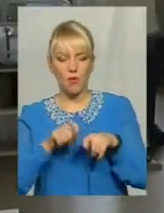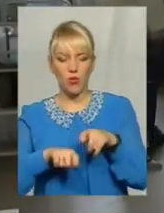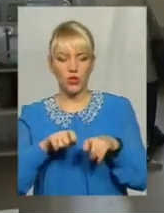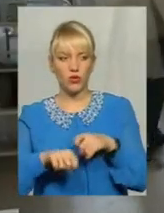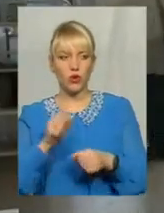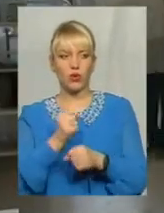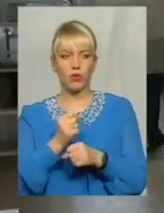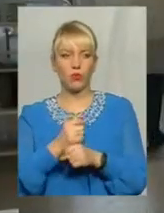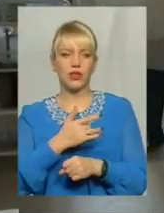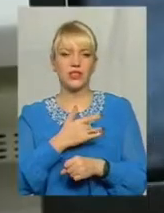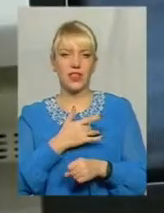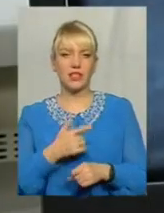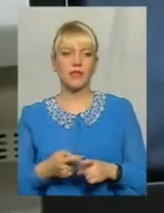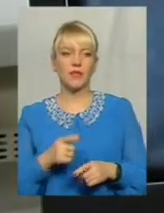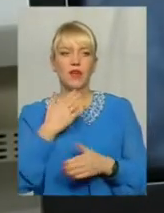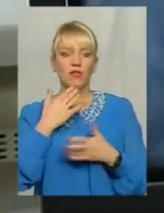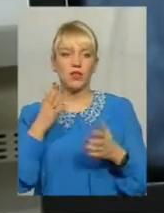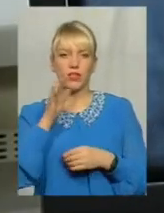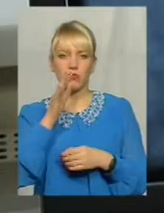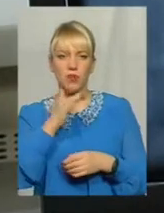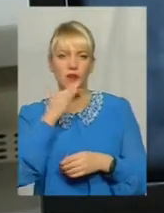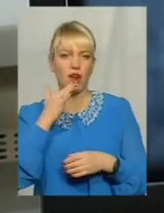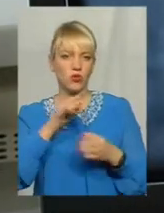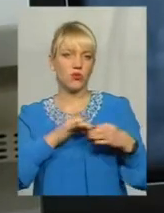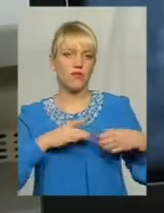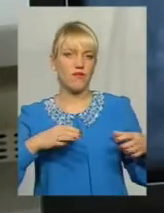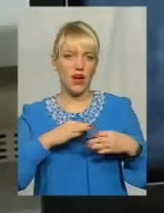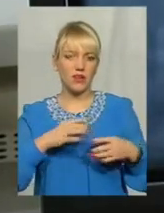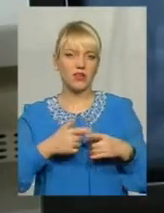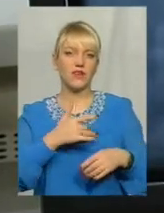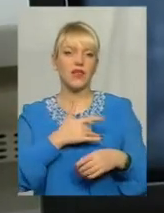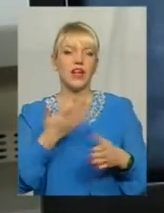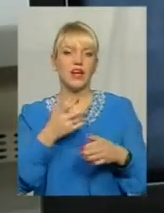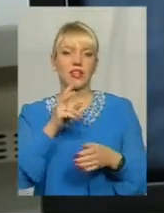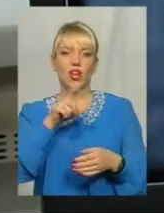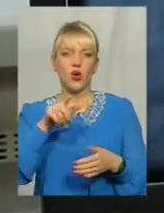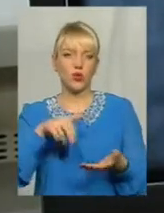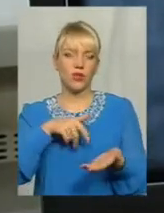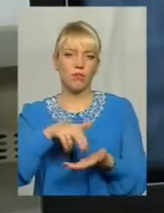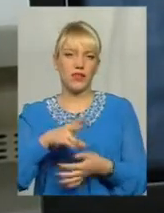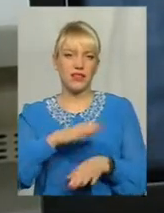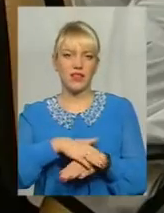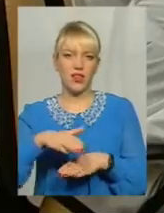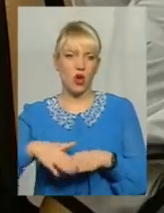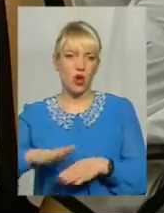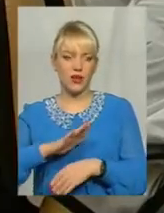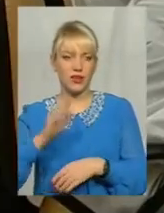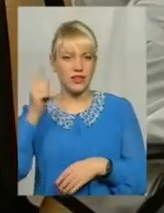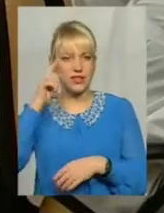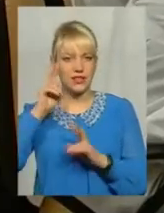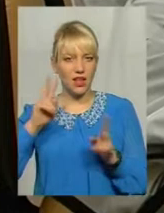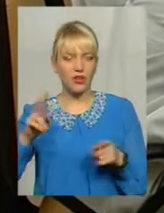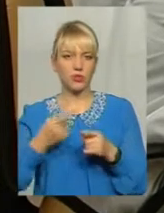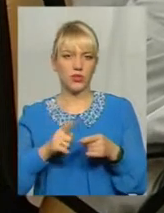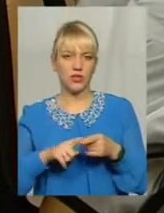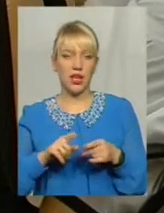серця. До речі, останнім часом побільшало інфарктів, які люди перенесли, як то кажуть, на ногах, і навіть не підозрюють про